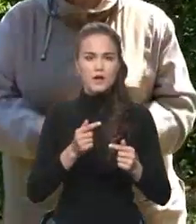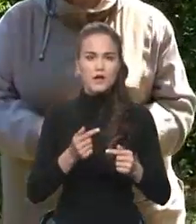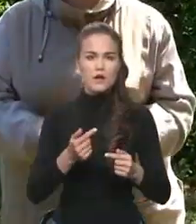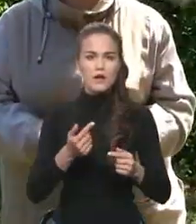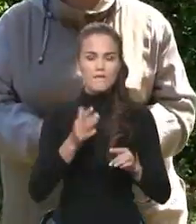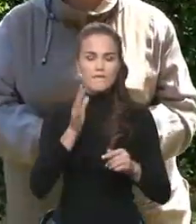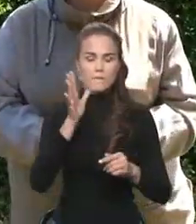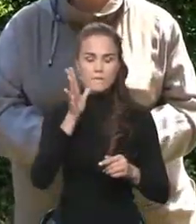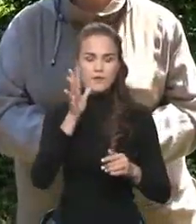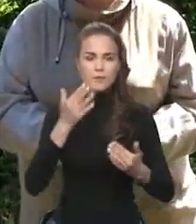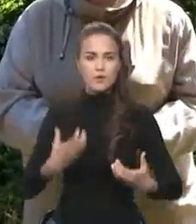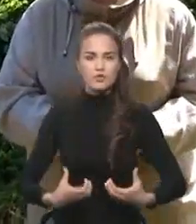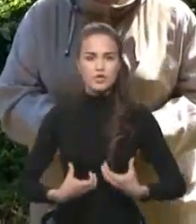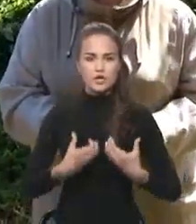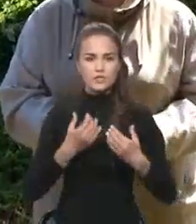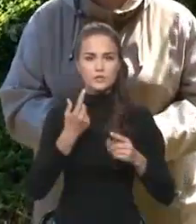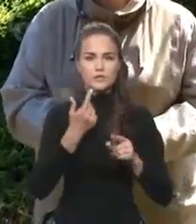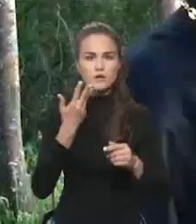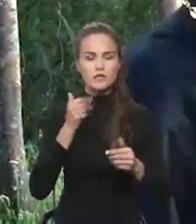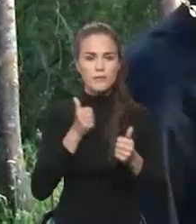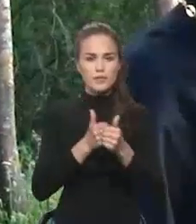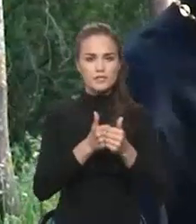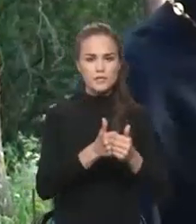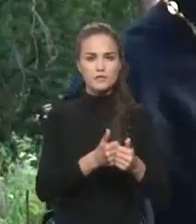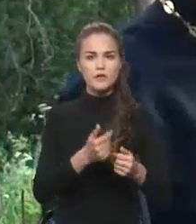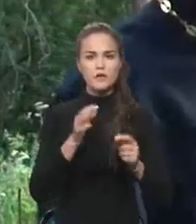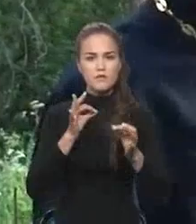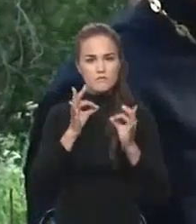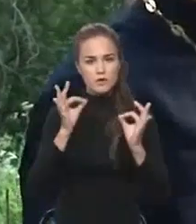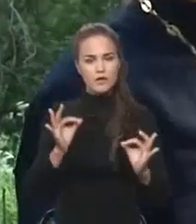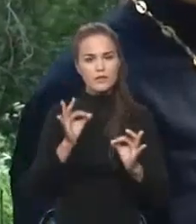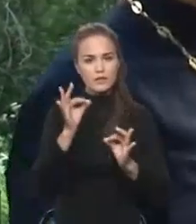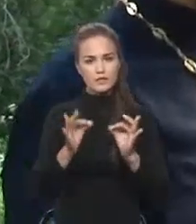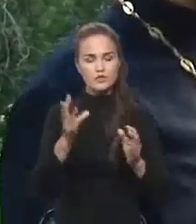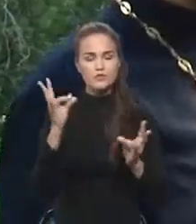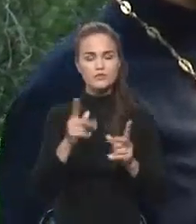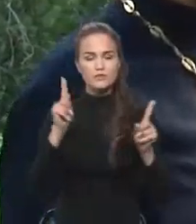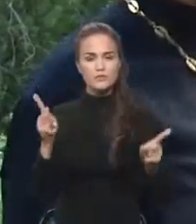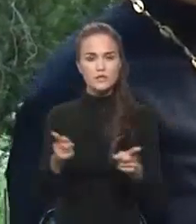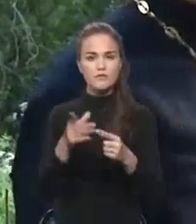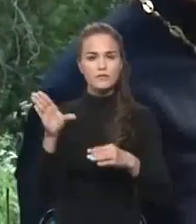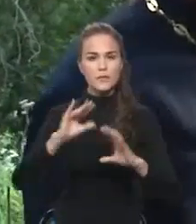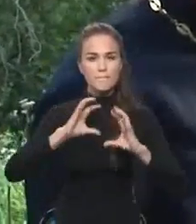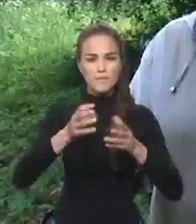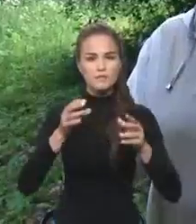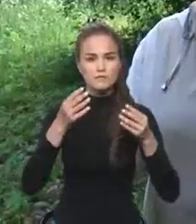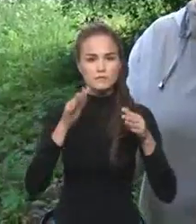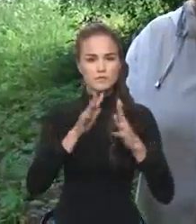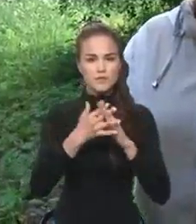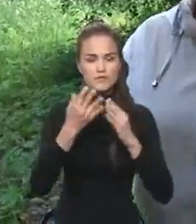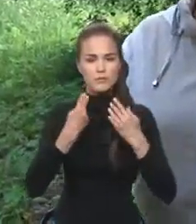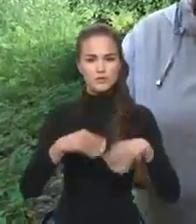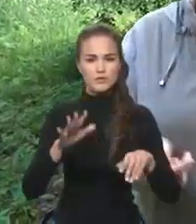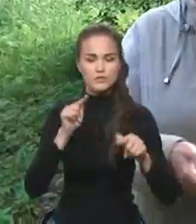Было ужасное вот это вот время, когда преследование и все Конечно, нужно восстанавливать всем миром Деревни сейчас опустились Здесь был приход Вот в